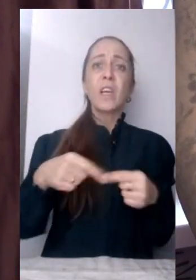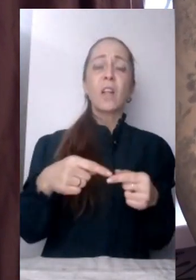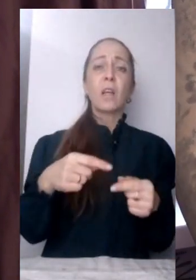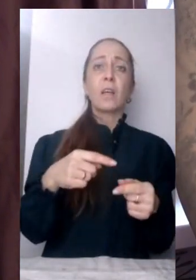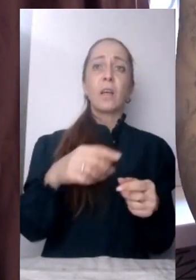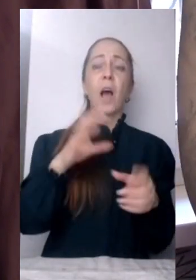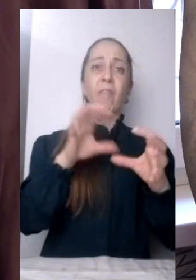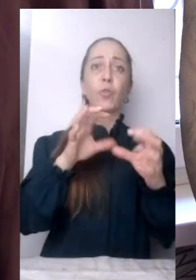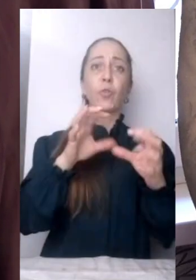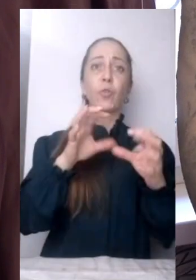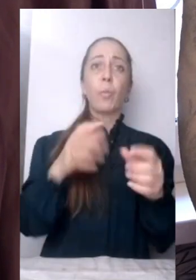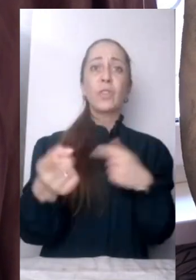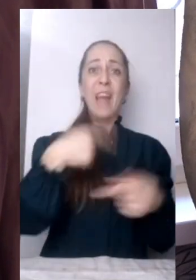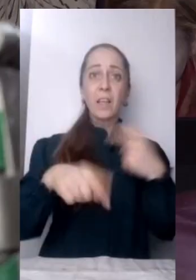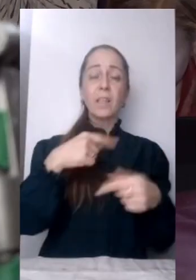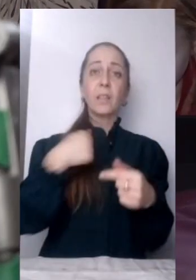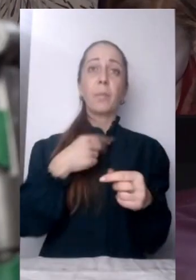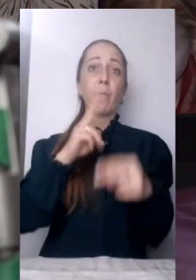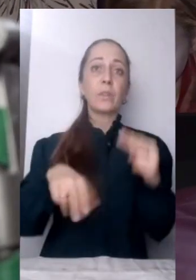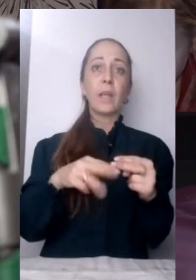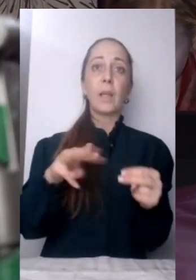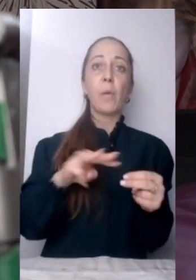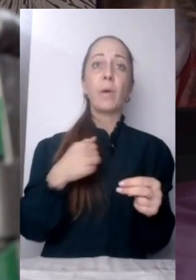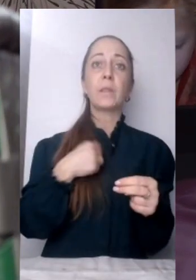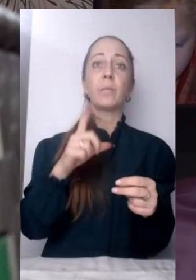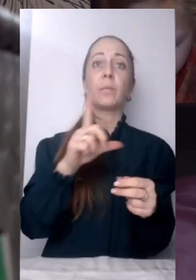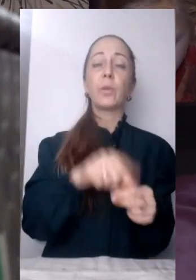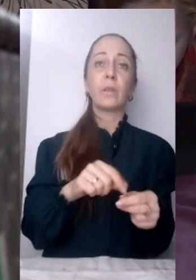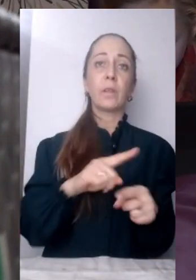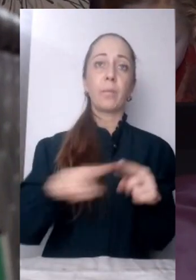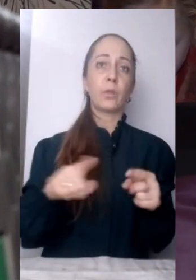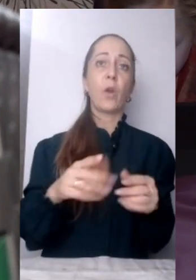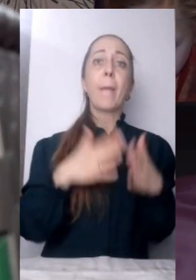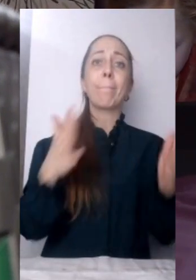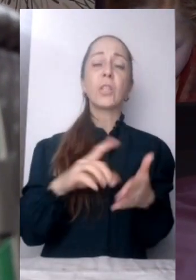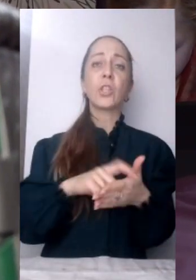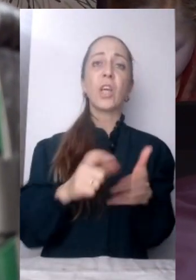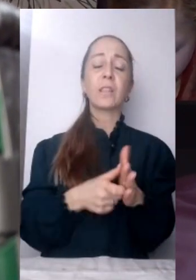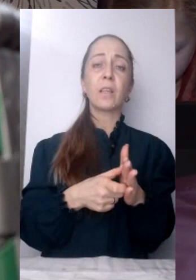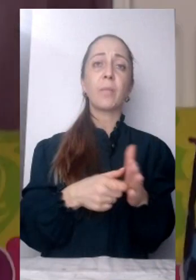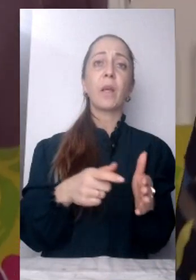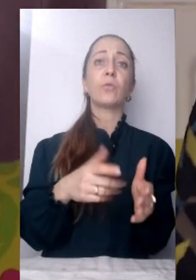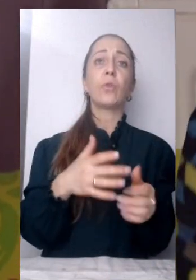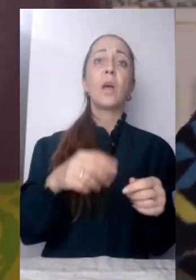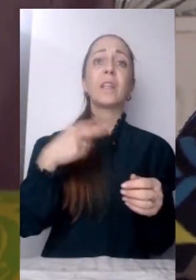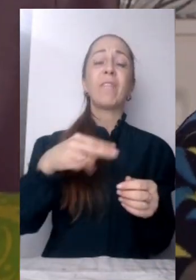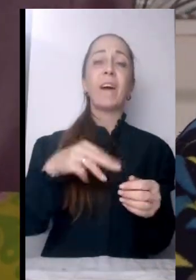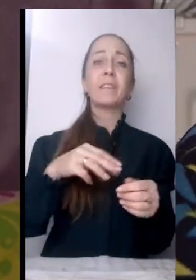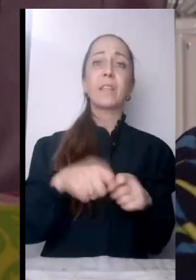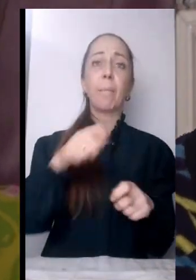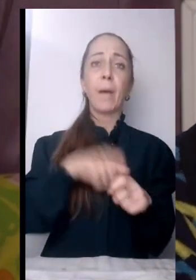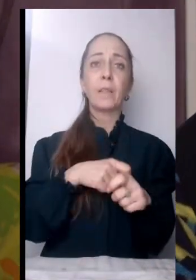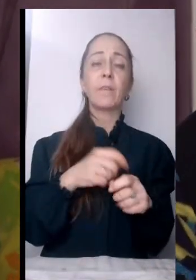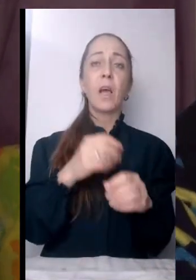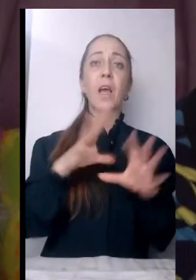ми вже в останній момент виїхали вже майже в полночі. Більшу частину кімнати розміром 20 квадратних метрів займає надувний матрац. На ньому тулиться